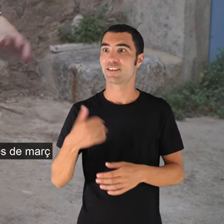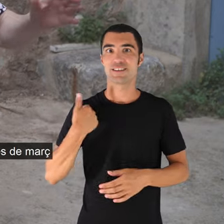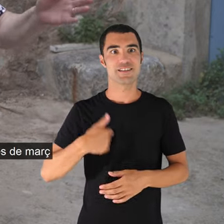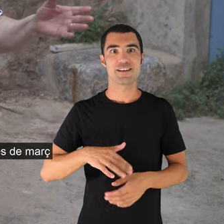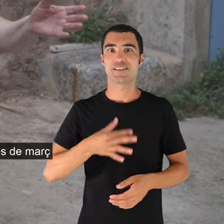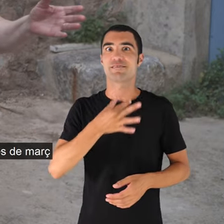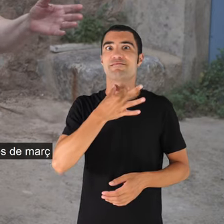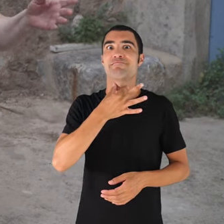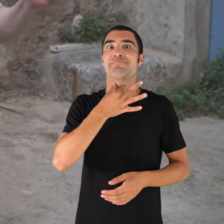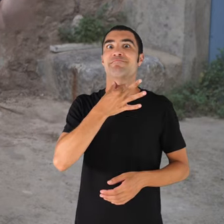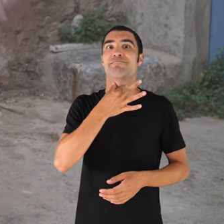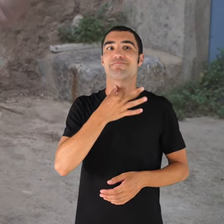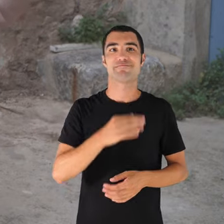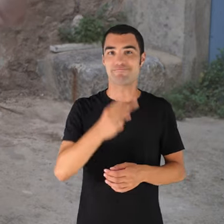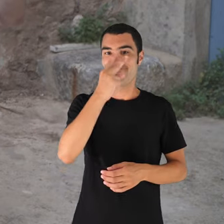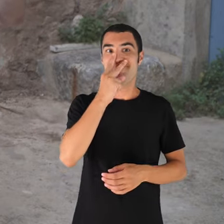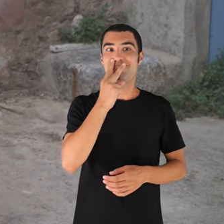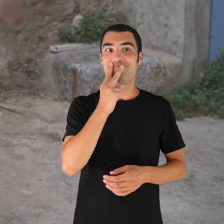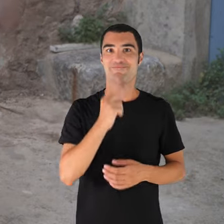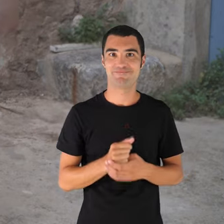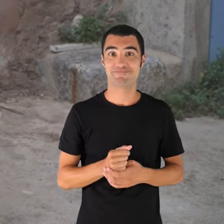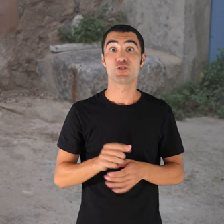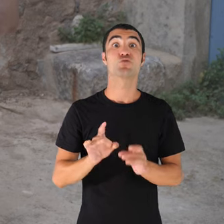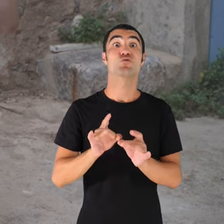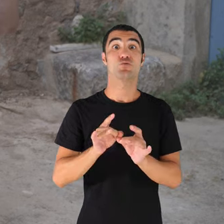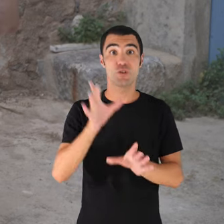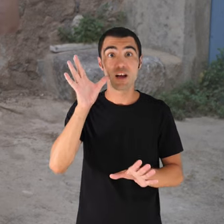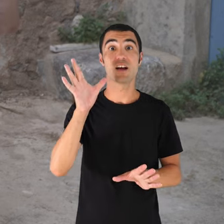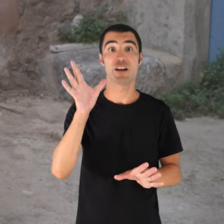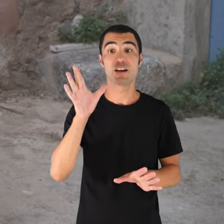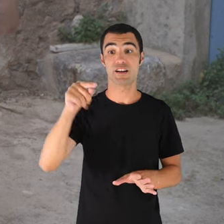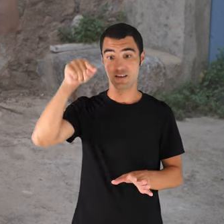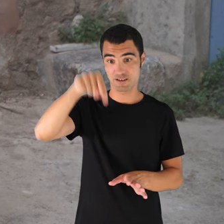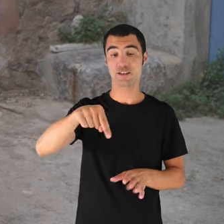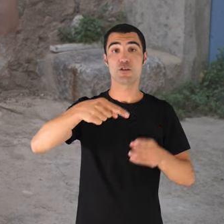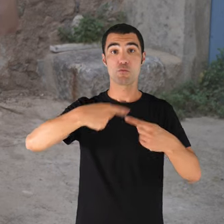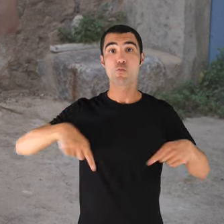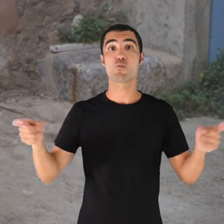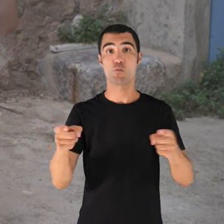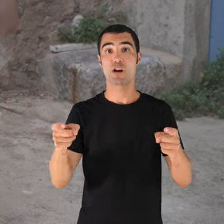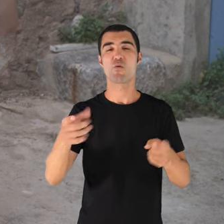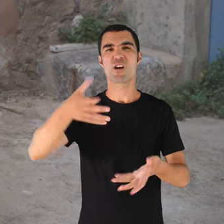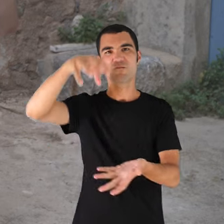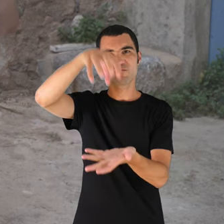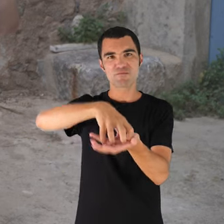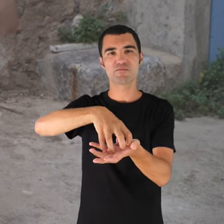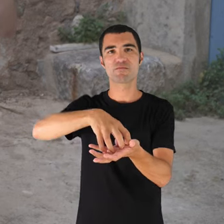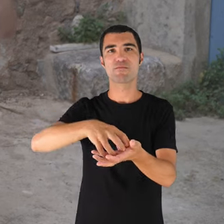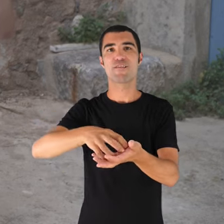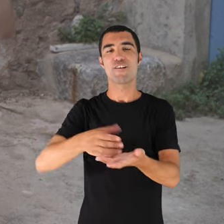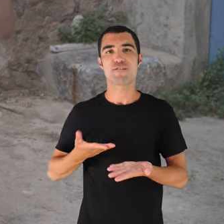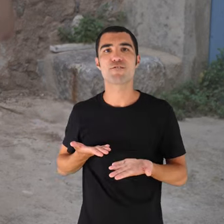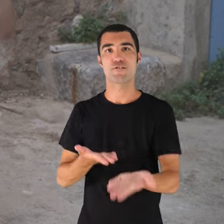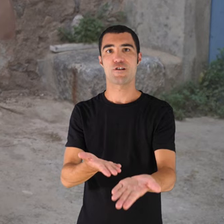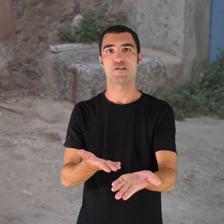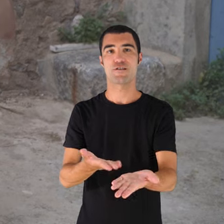i tanta sort que en els port aquí hi havia una tenda, en els fons d'esport. I aquest senyor, o aquest home, era el